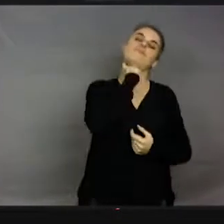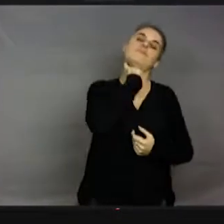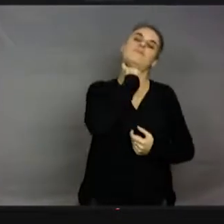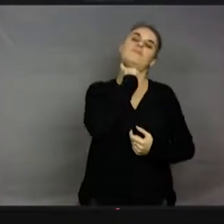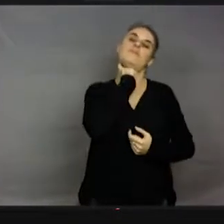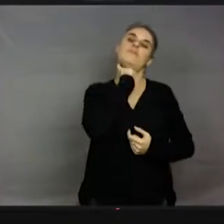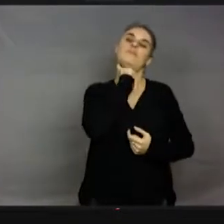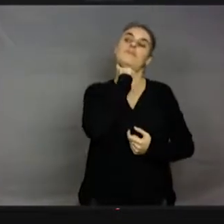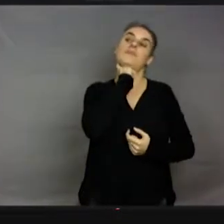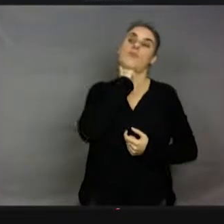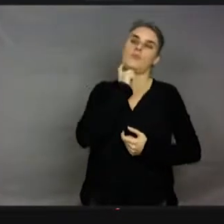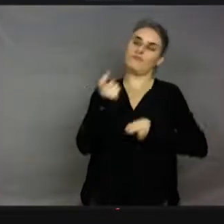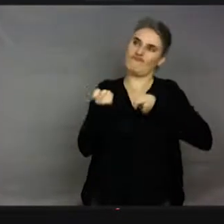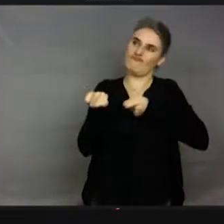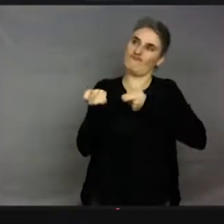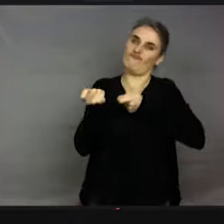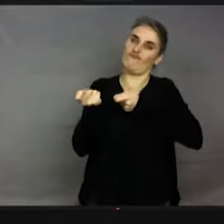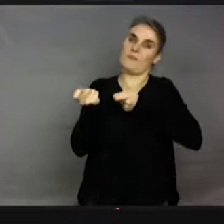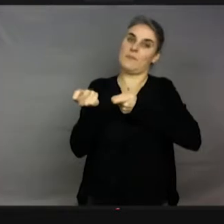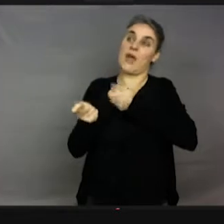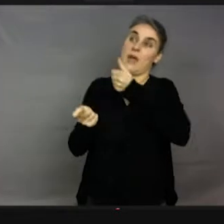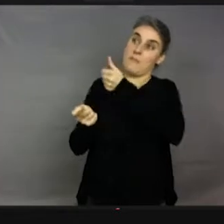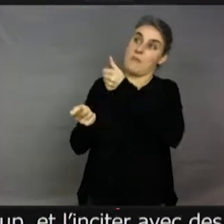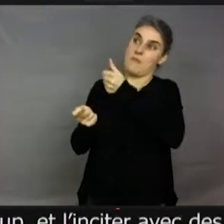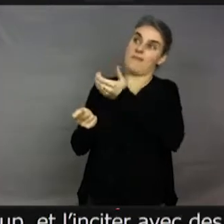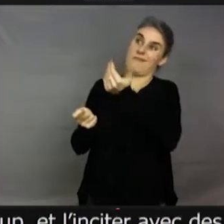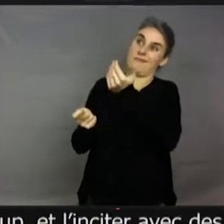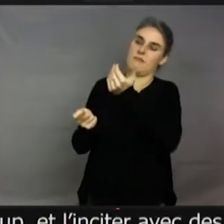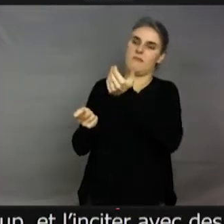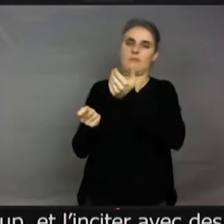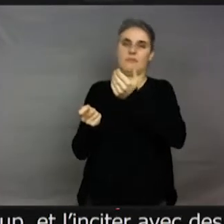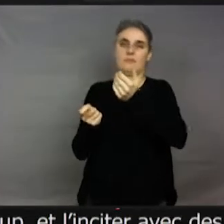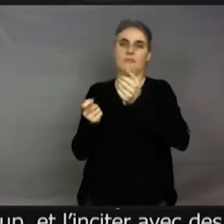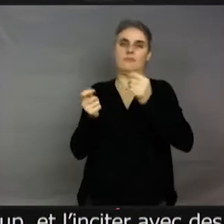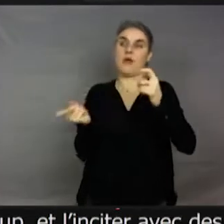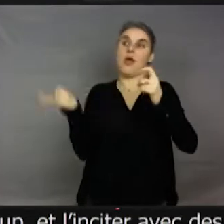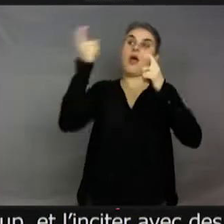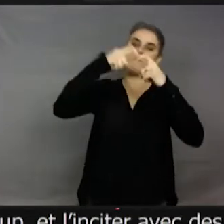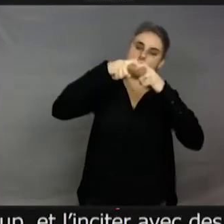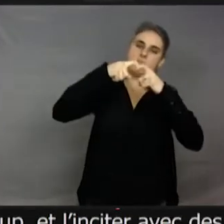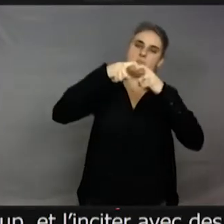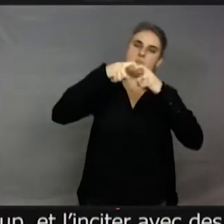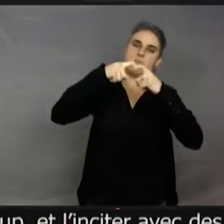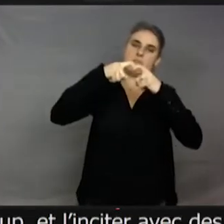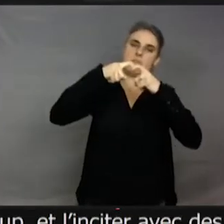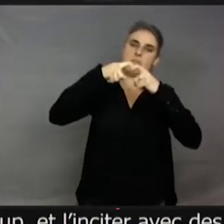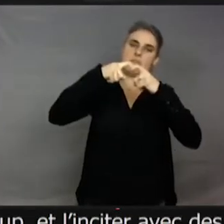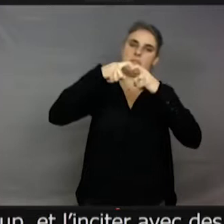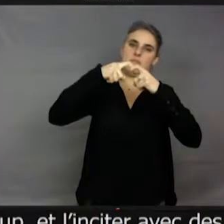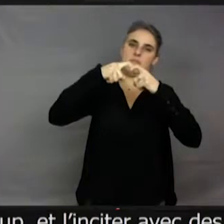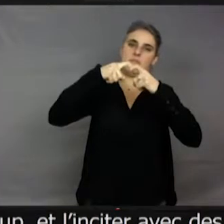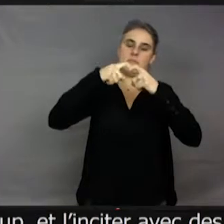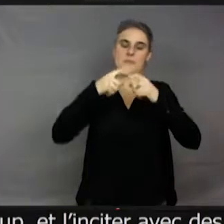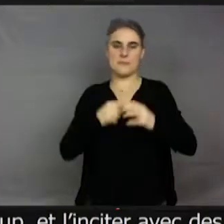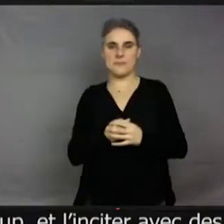'inciter, avec des mouvements, à ce qu'elle mette ses organes génitaux sur l'endroit où il a ses spermatozoïdes. Donc,